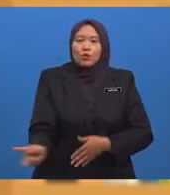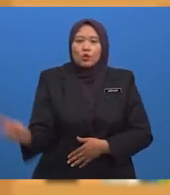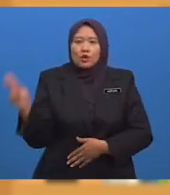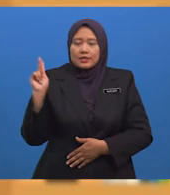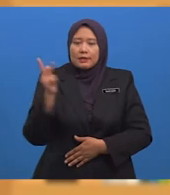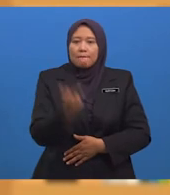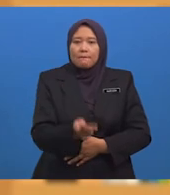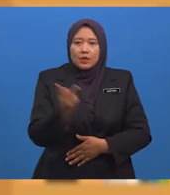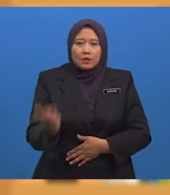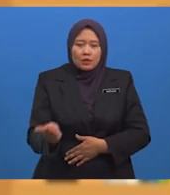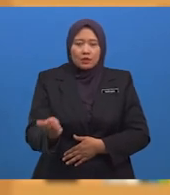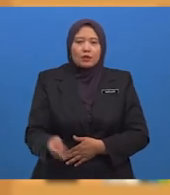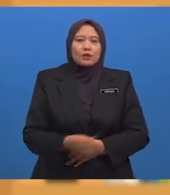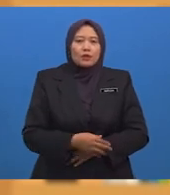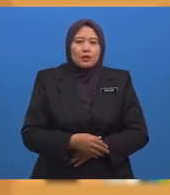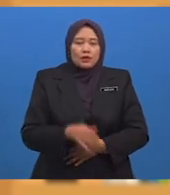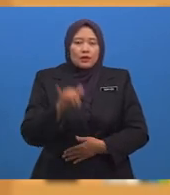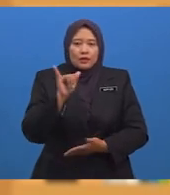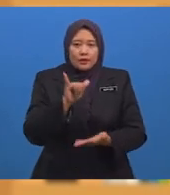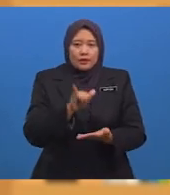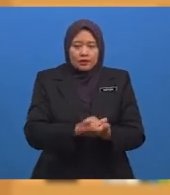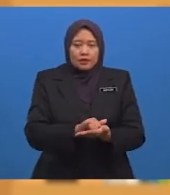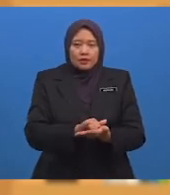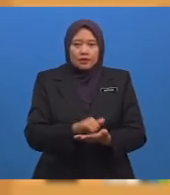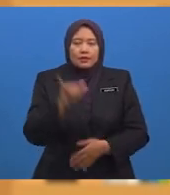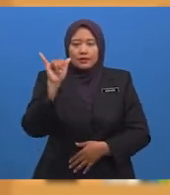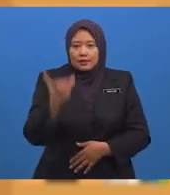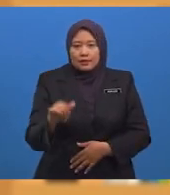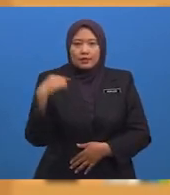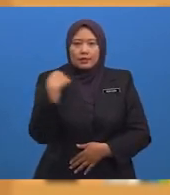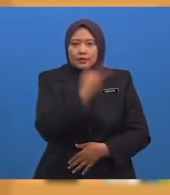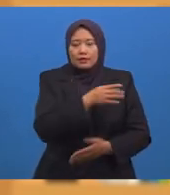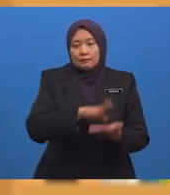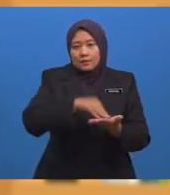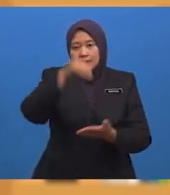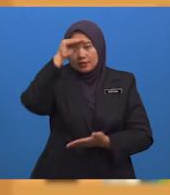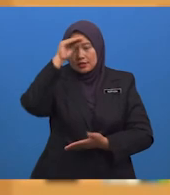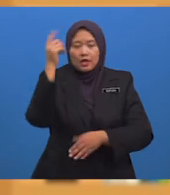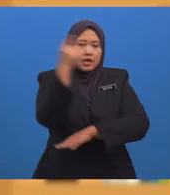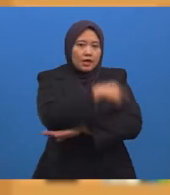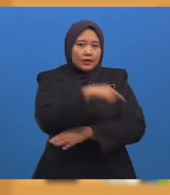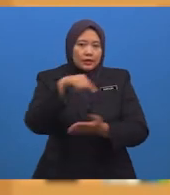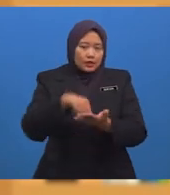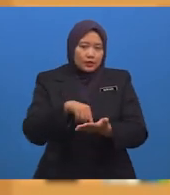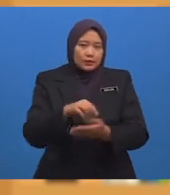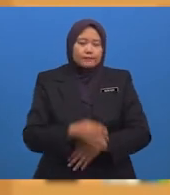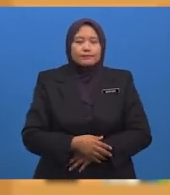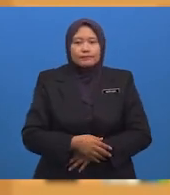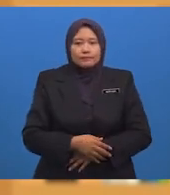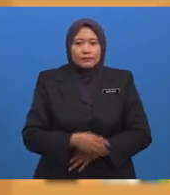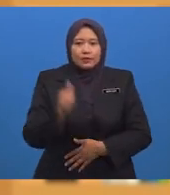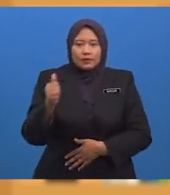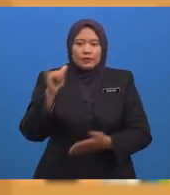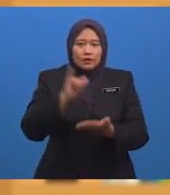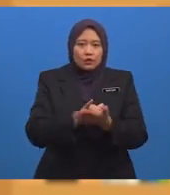Dalam Pembelajaran Pada Hari Ini Iaitu Institusi Pendidikan Di